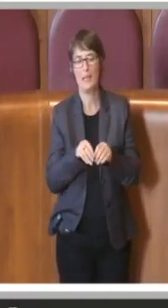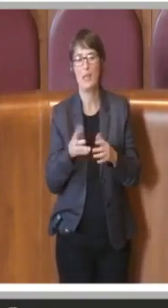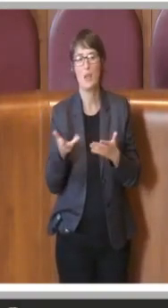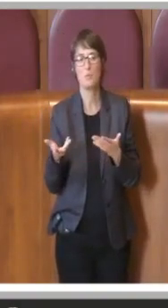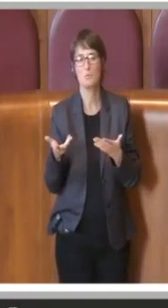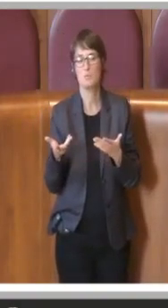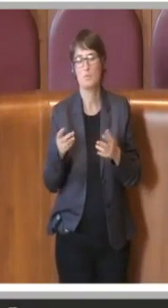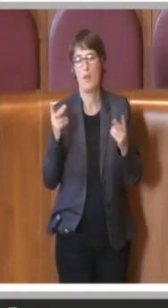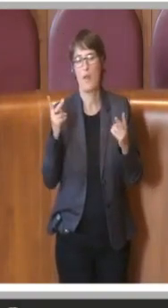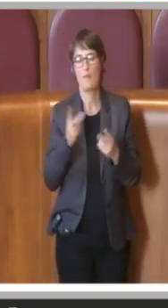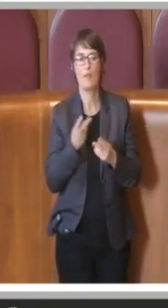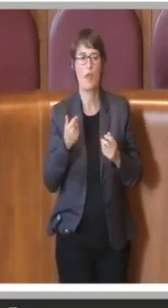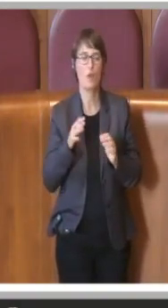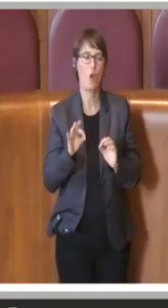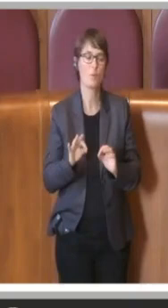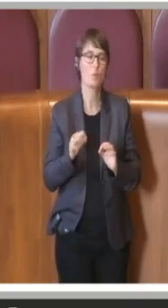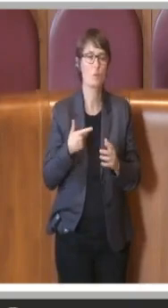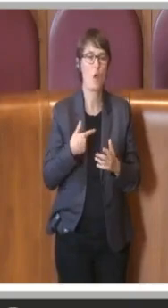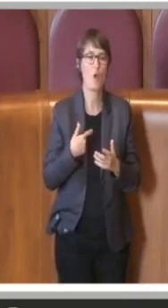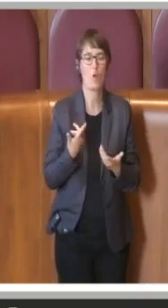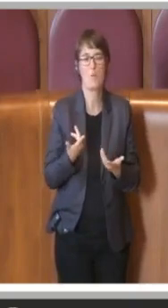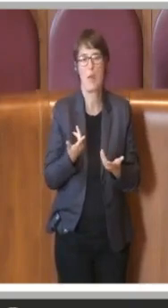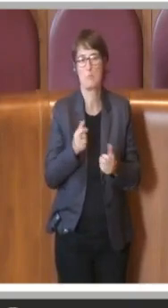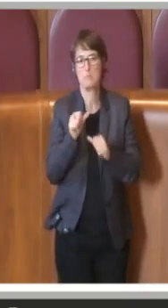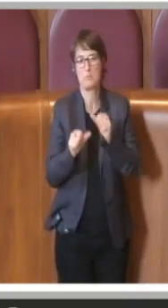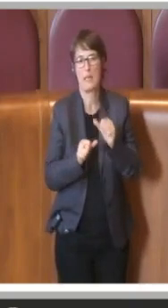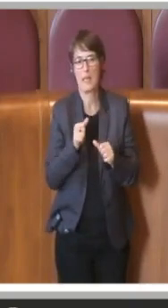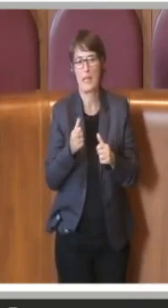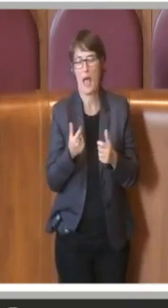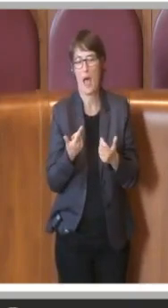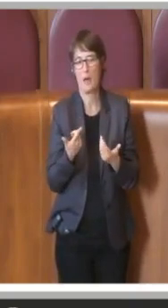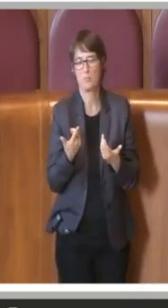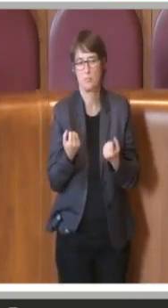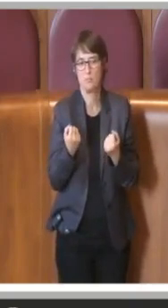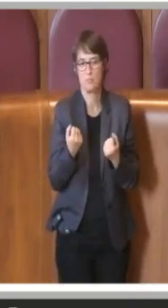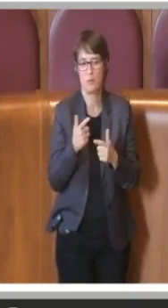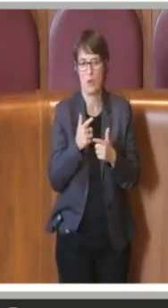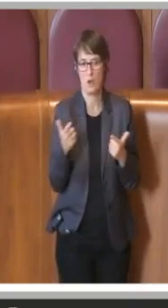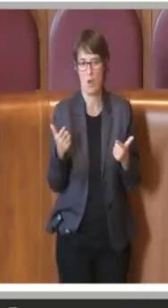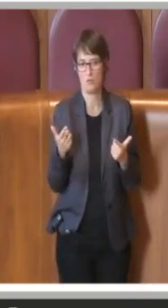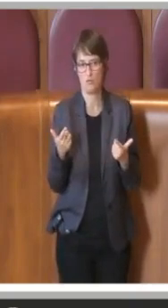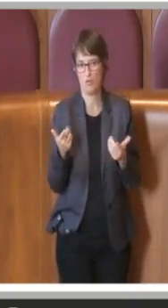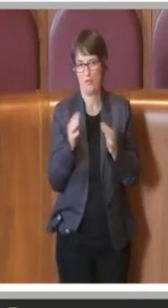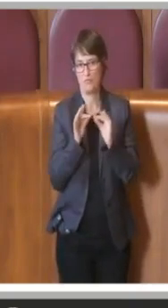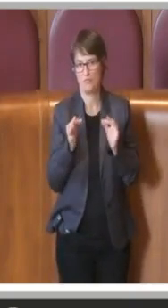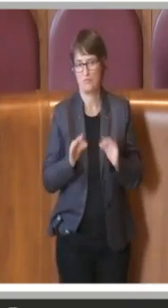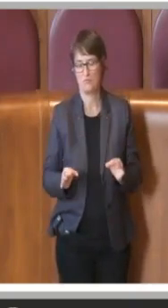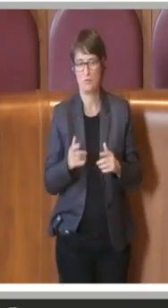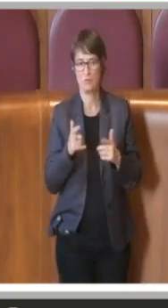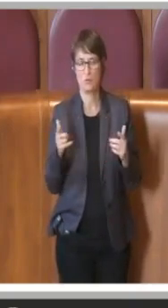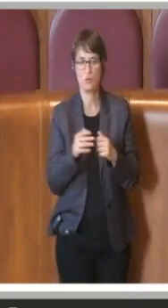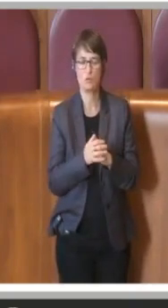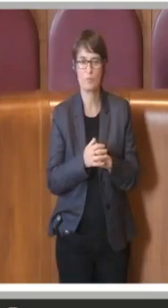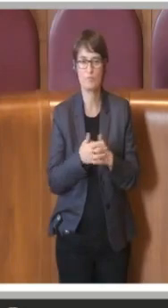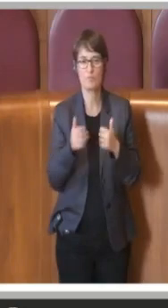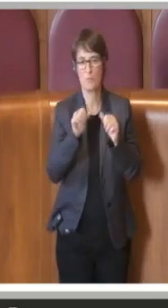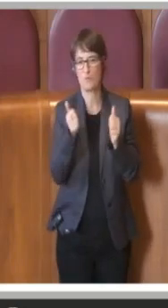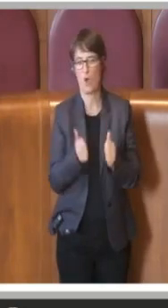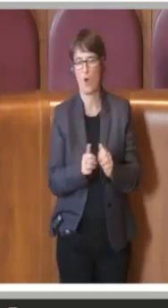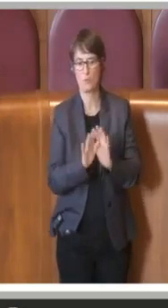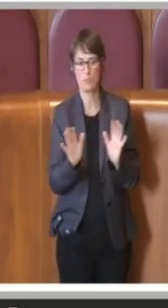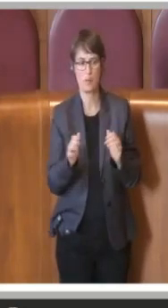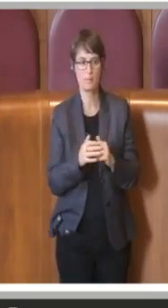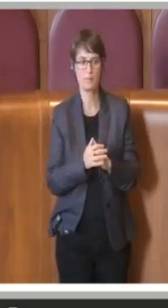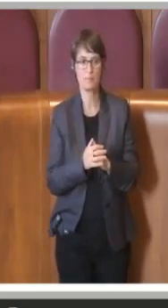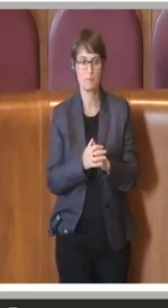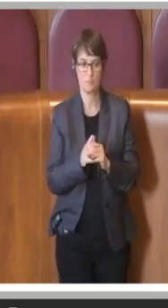forma che di sostanza dovuti al fatto che la proposta originaria è stata depositata ad